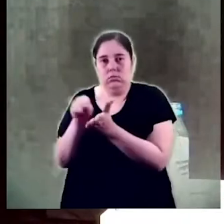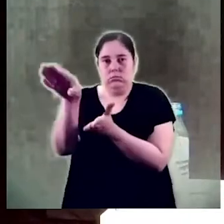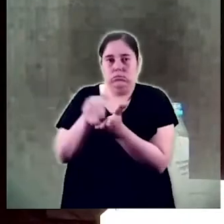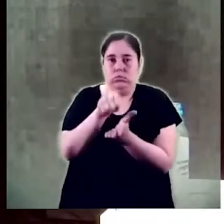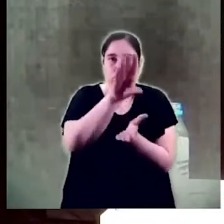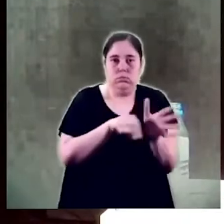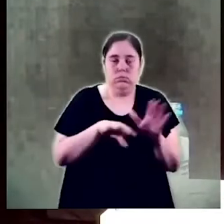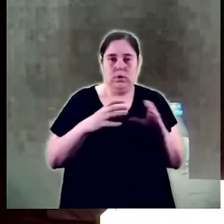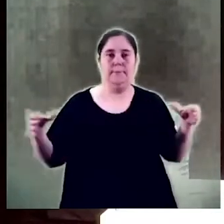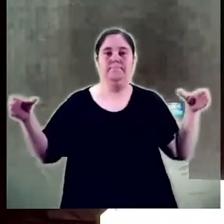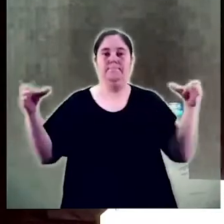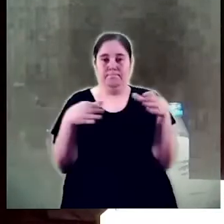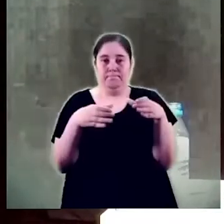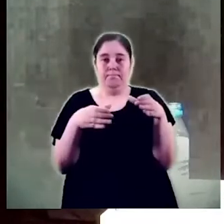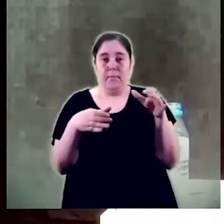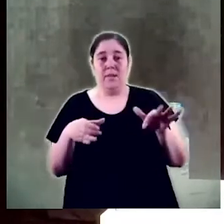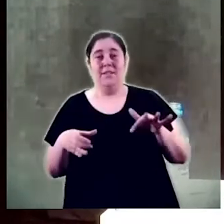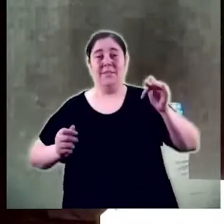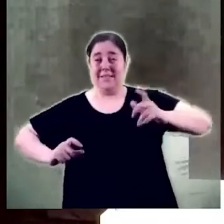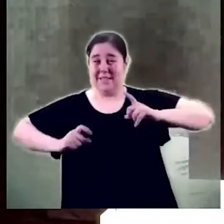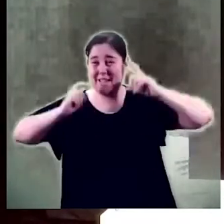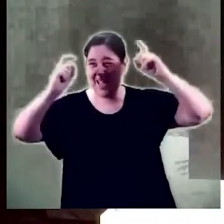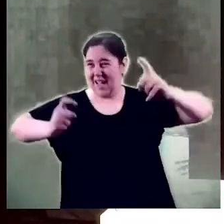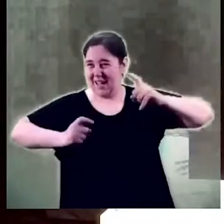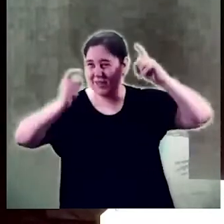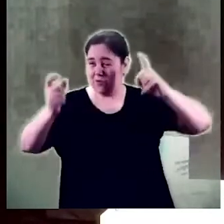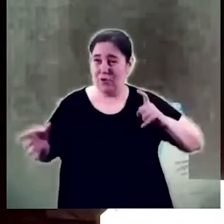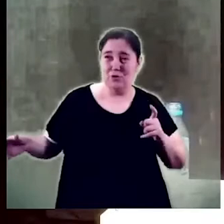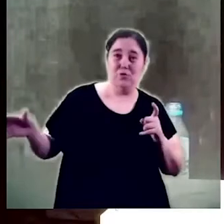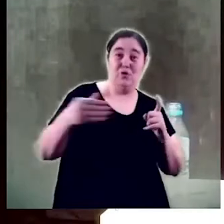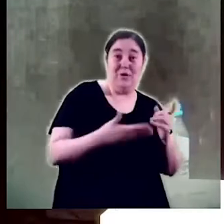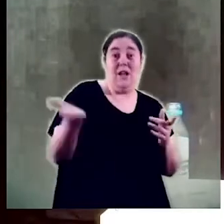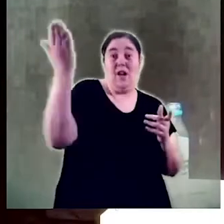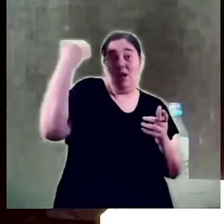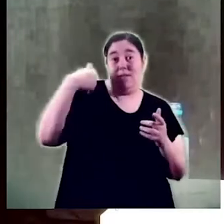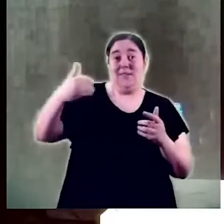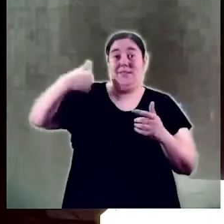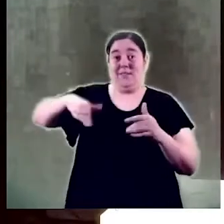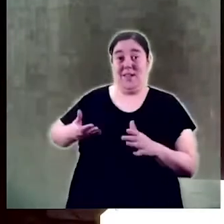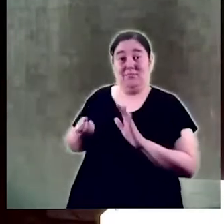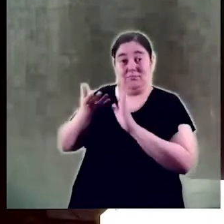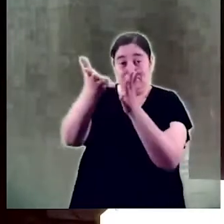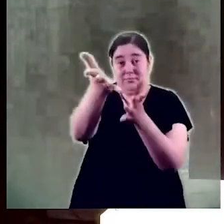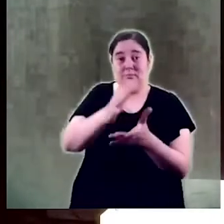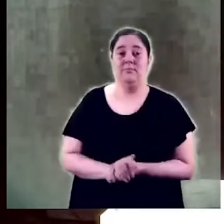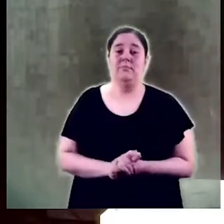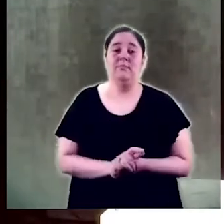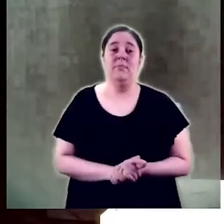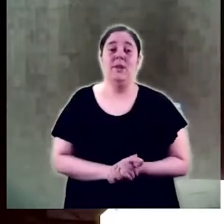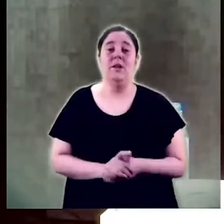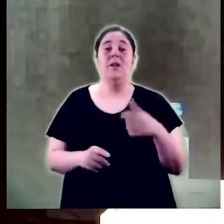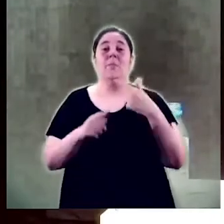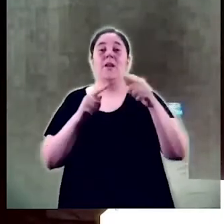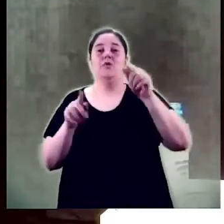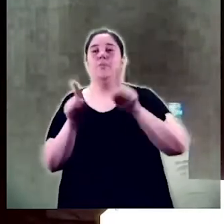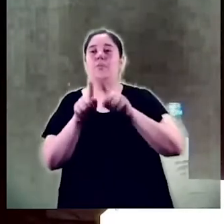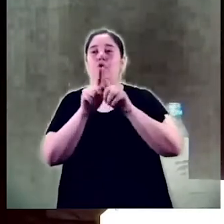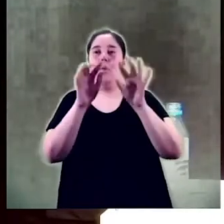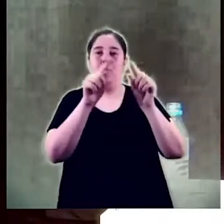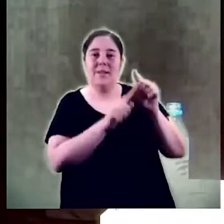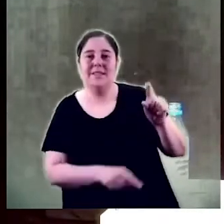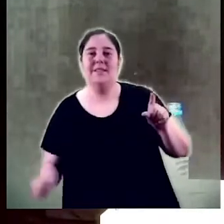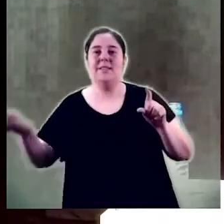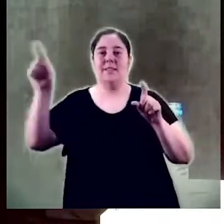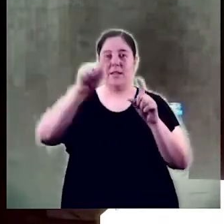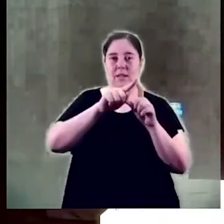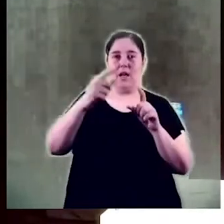els seus corresponents departaments juntament amb la suma de tots els esforços que esmentava més amunt començant i acabant